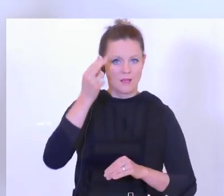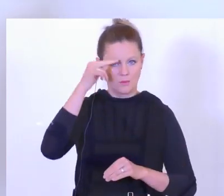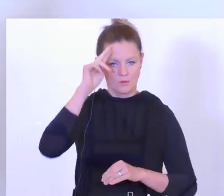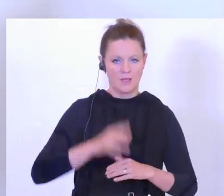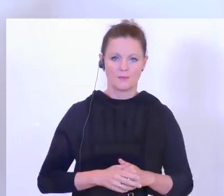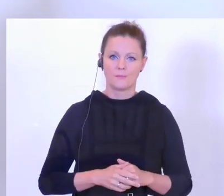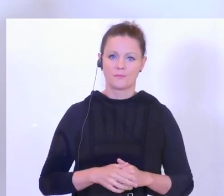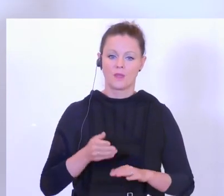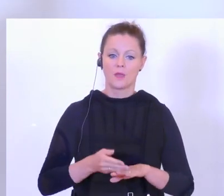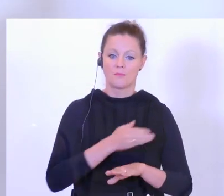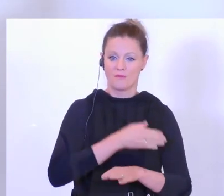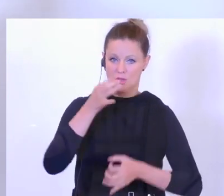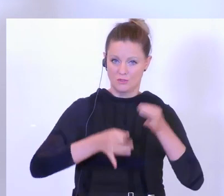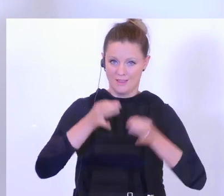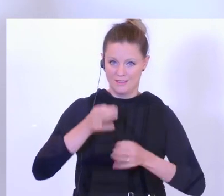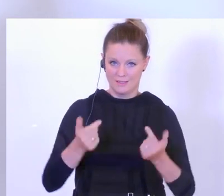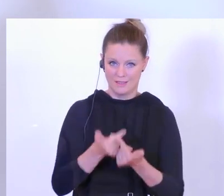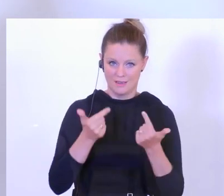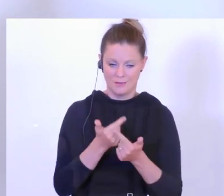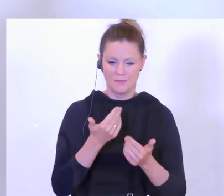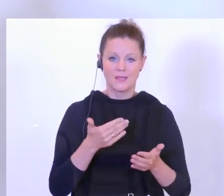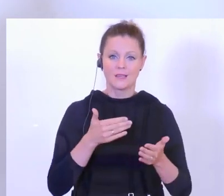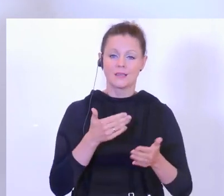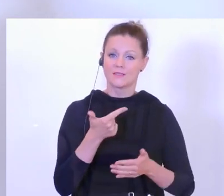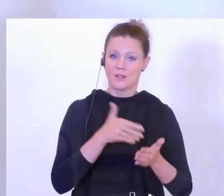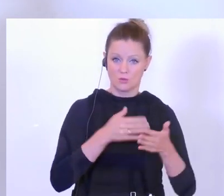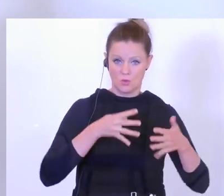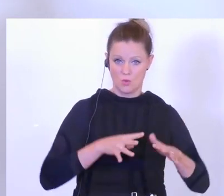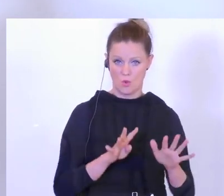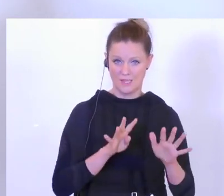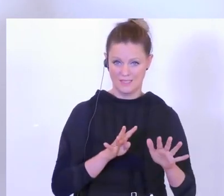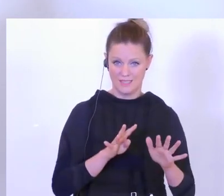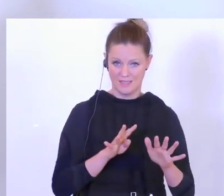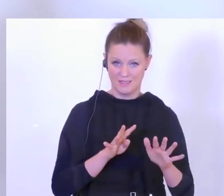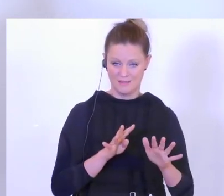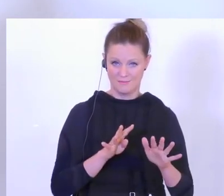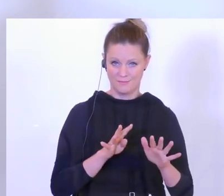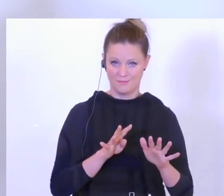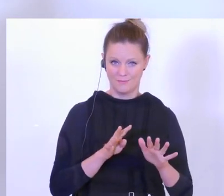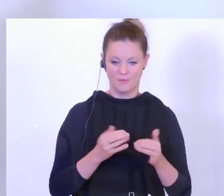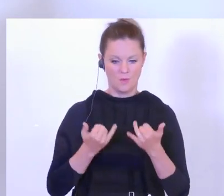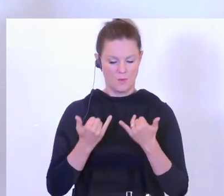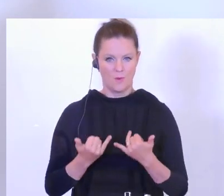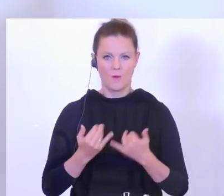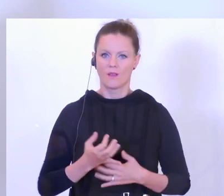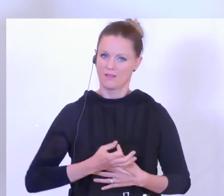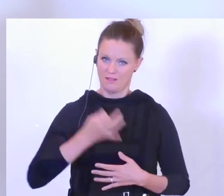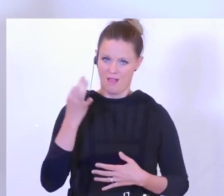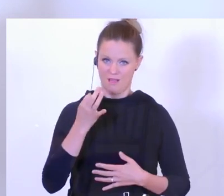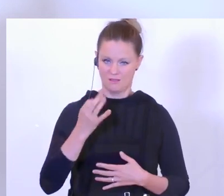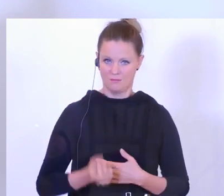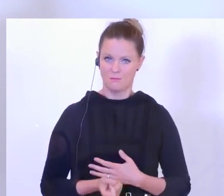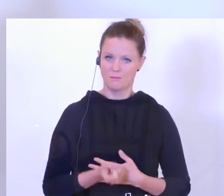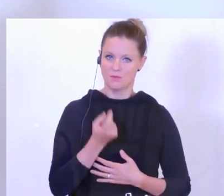Kriminalstatistik kommen von 2019, lassen Sie mich den Tag heute auch insbesondere